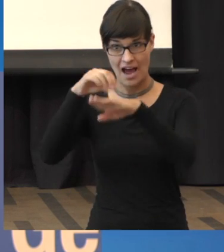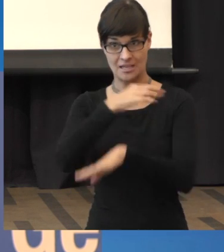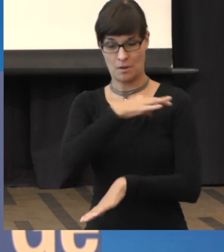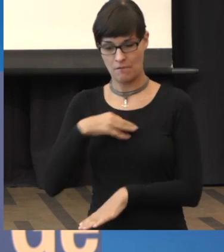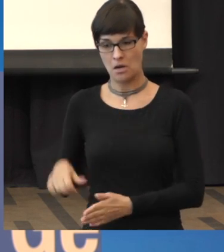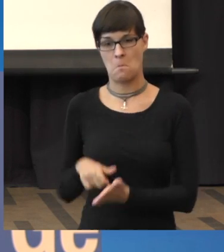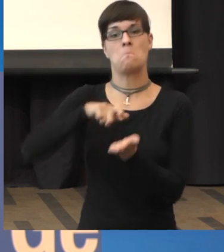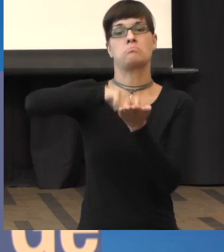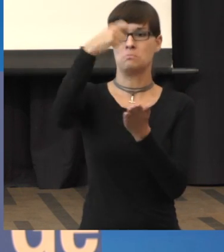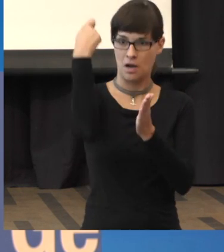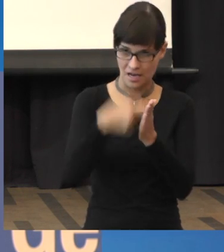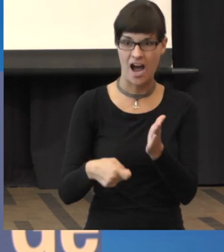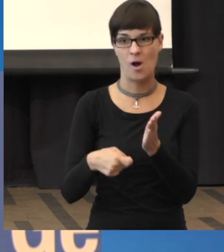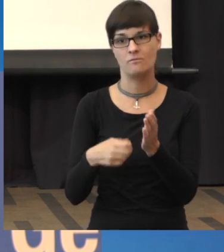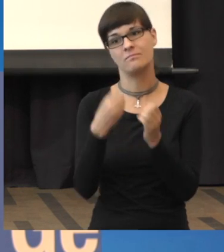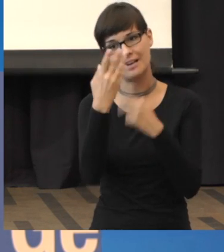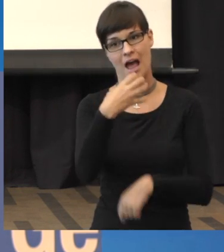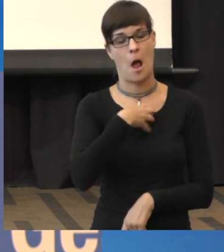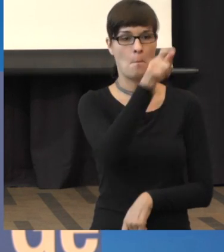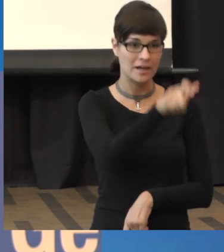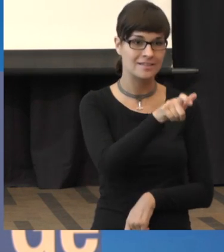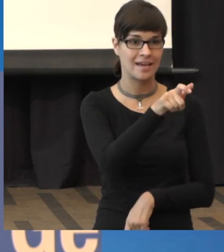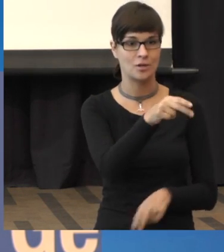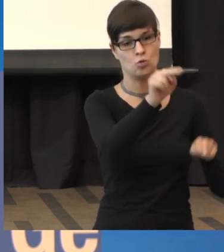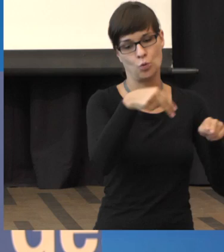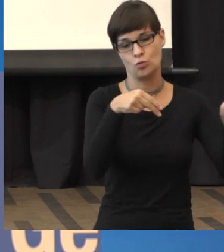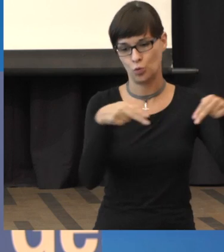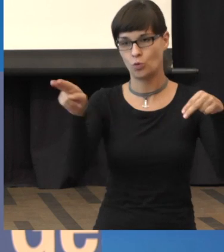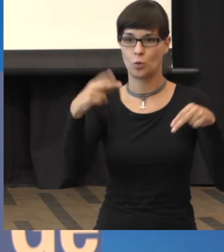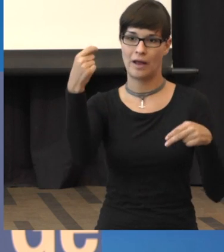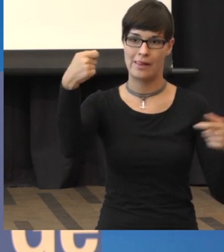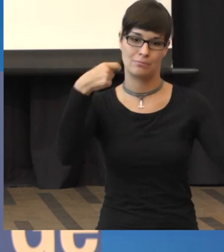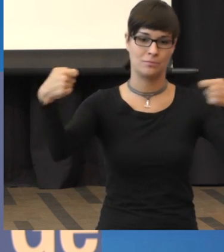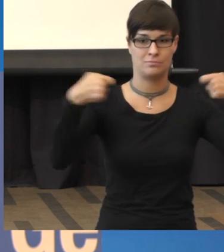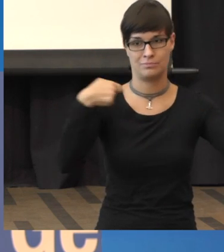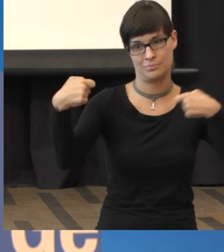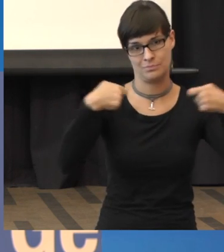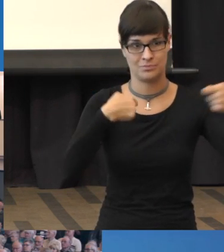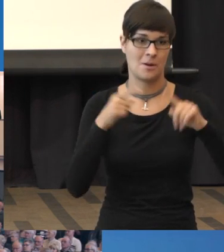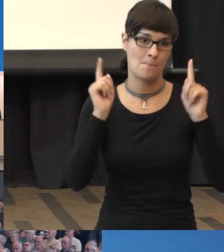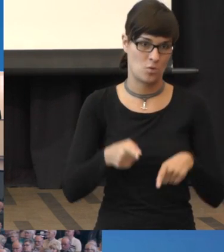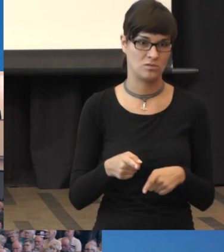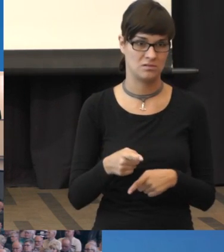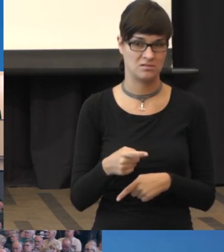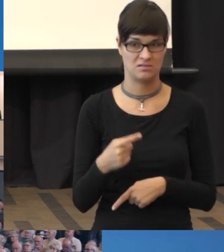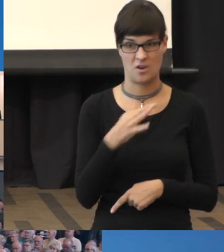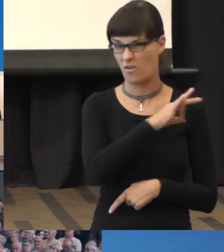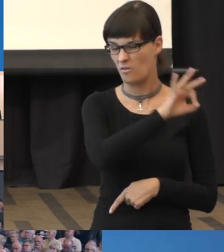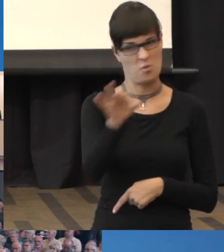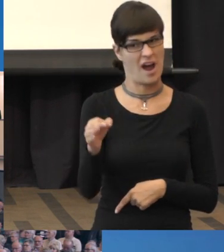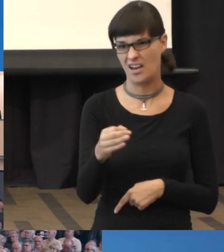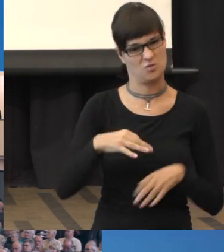amortisieren. Wir finden das alle, alle Ärzte, die ich kenne, in hohem Maße unbefrieden und nicht richtig. Aber